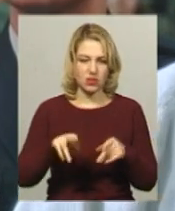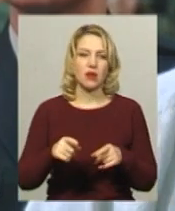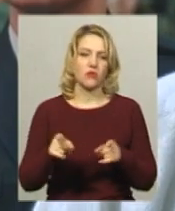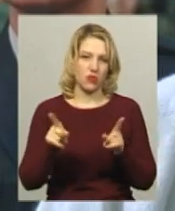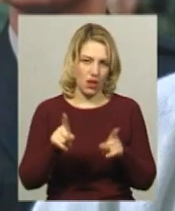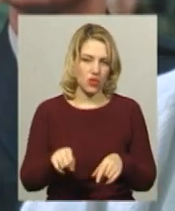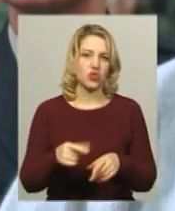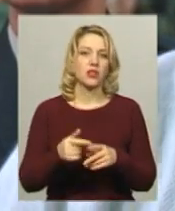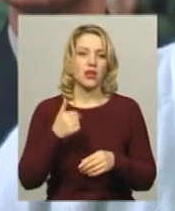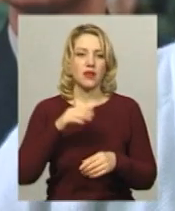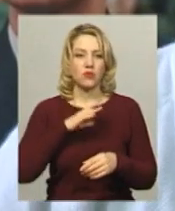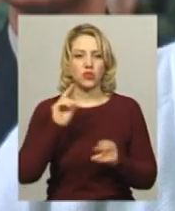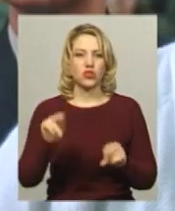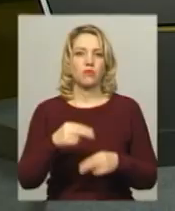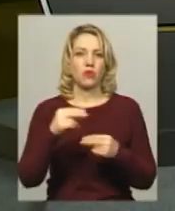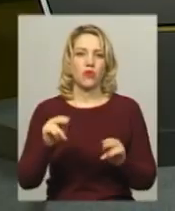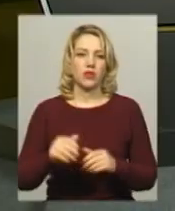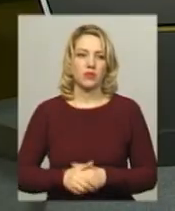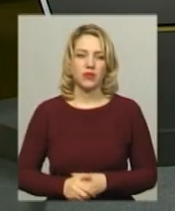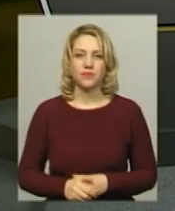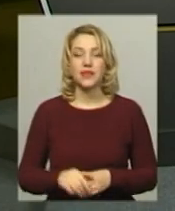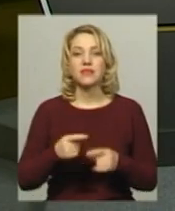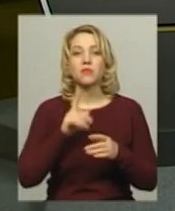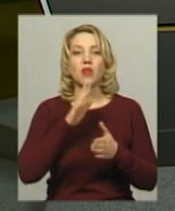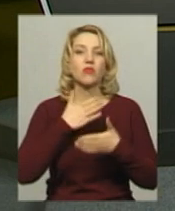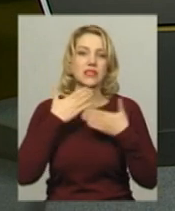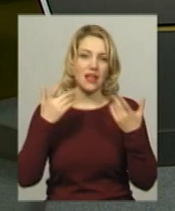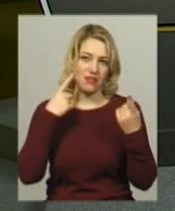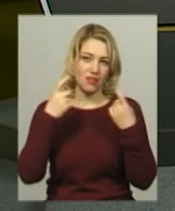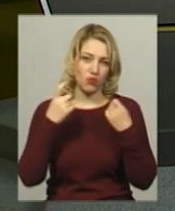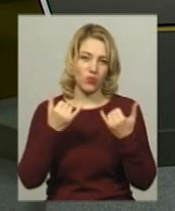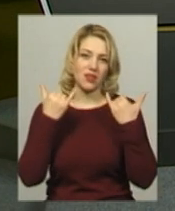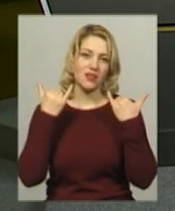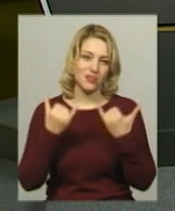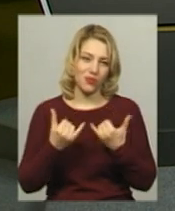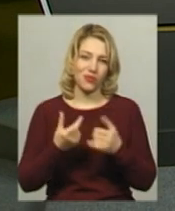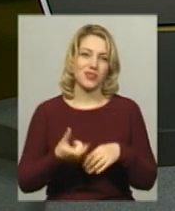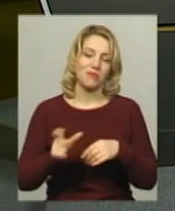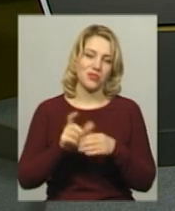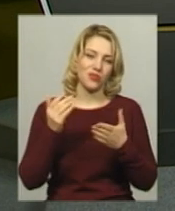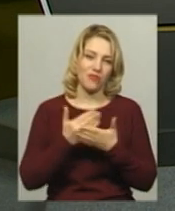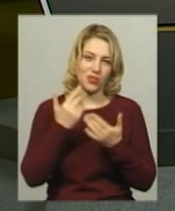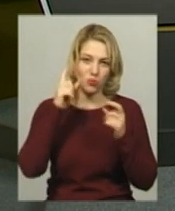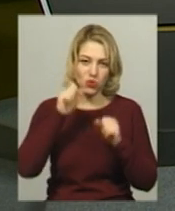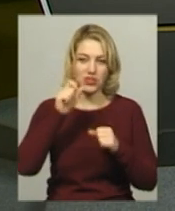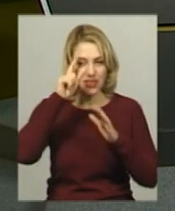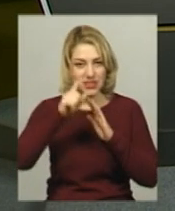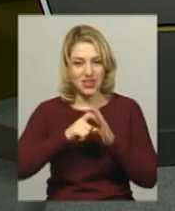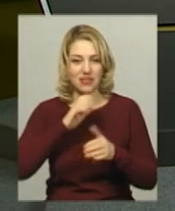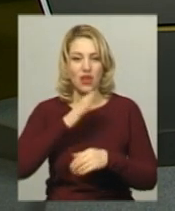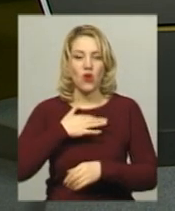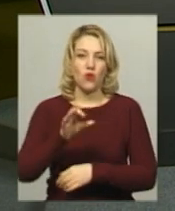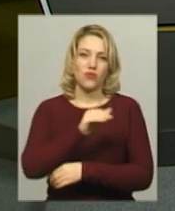являємося чемпіонами». Це була остання інформація на сьогодні. Більше новин ви можете дізнатись на нашому